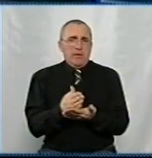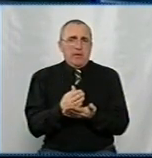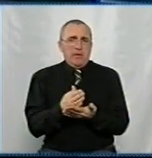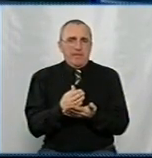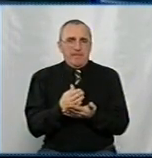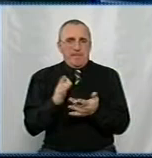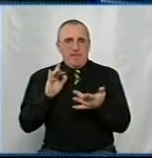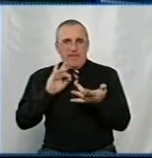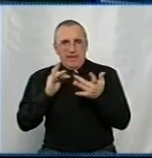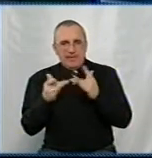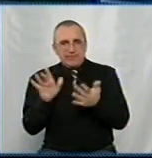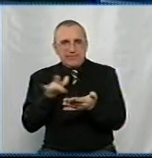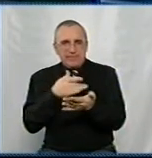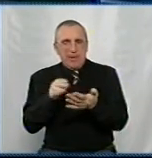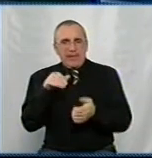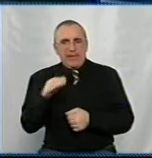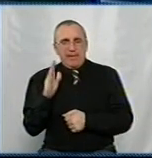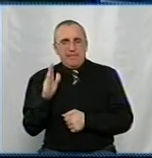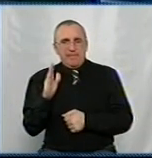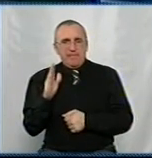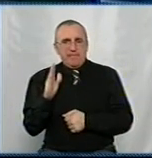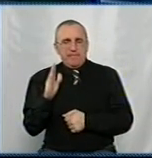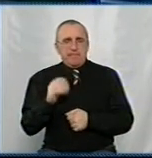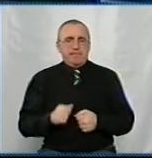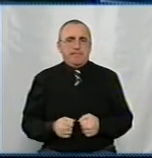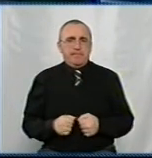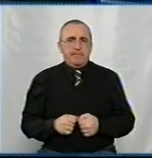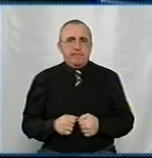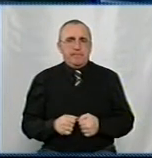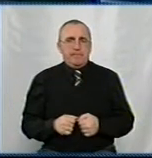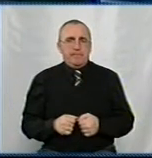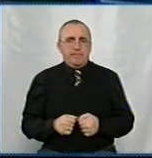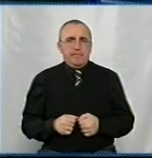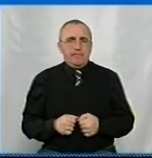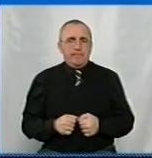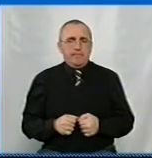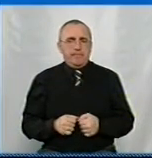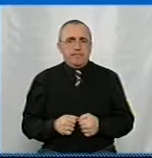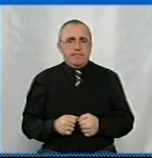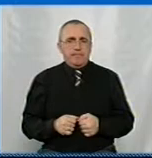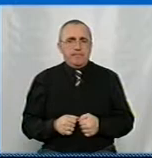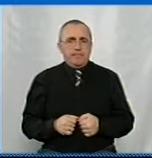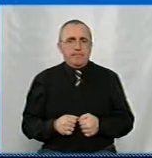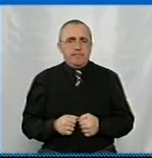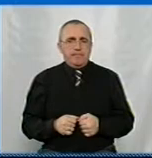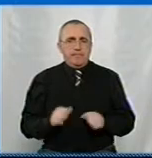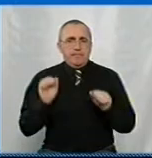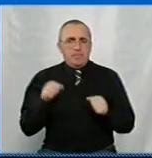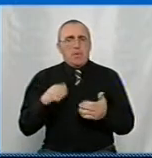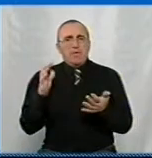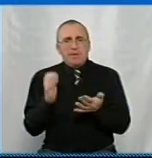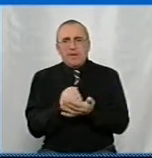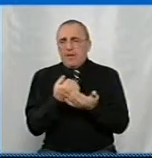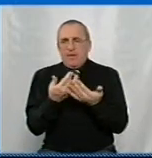Smart TV. Ой, як називається? Добре, в Google, в соцмерт. Можна знайти